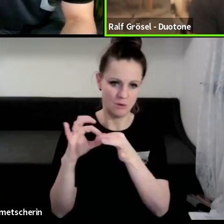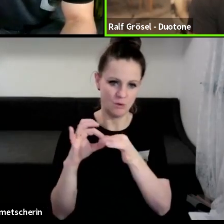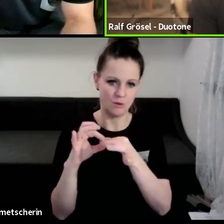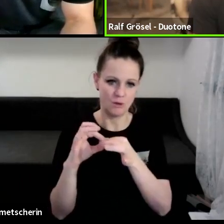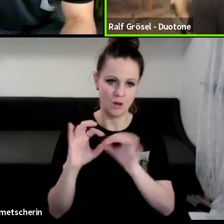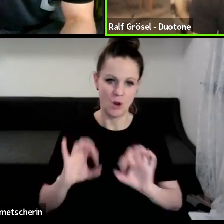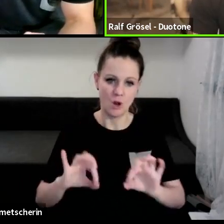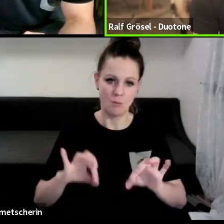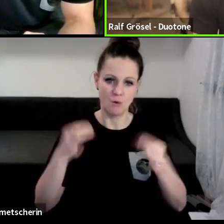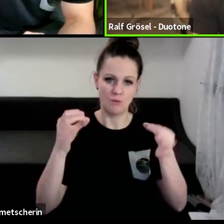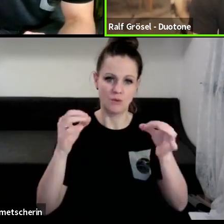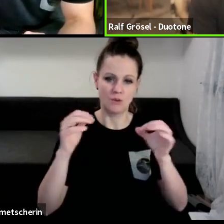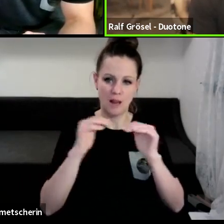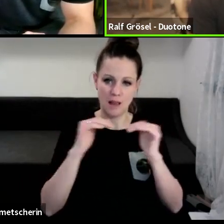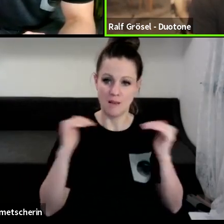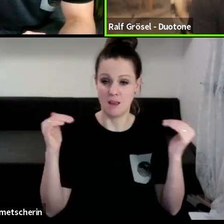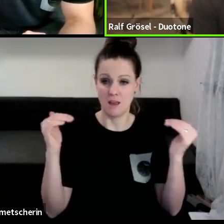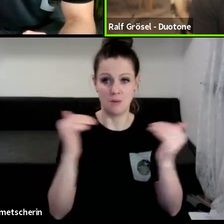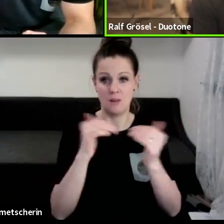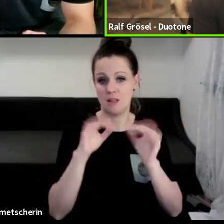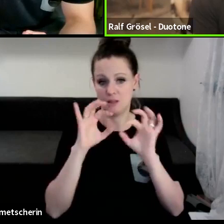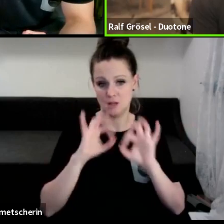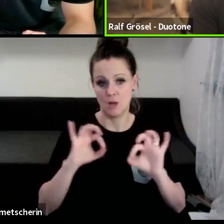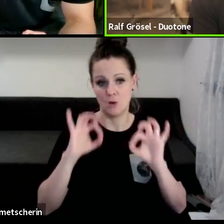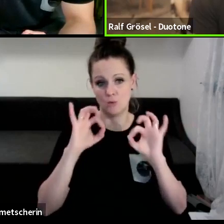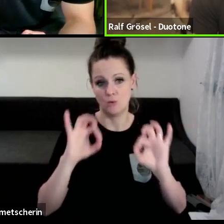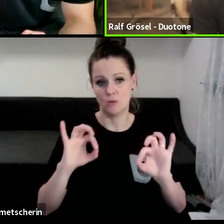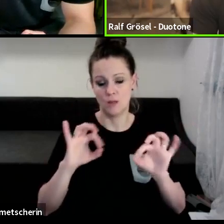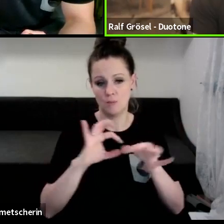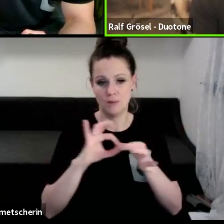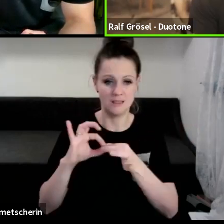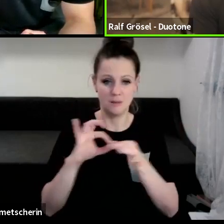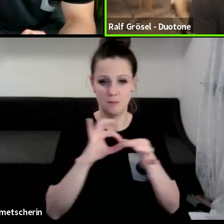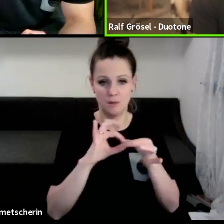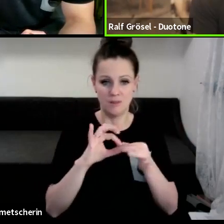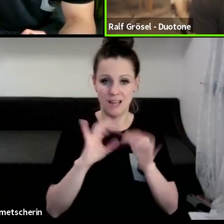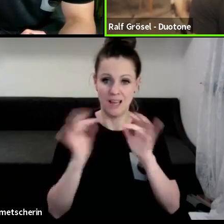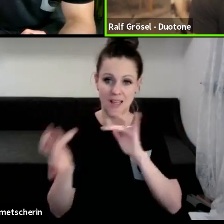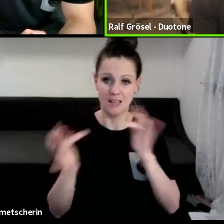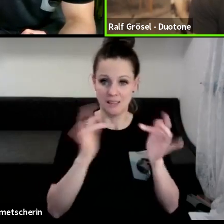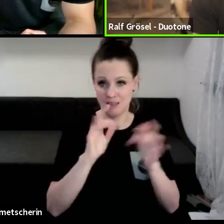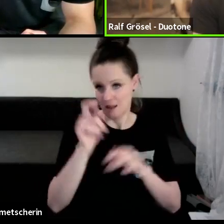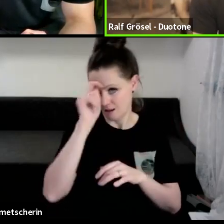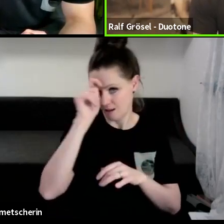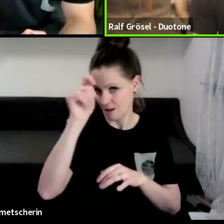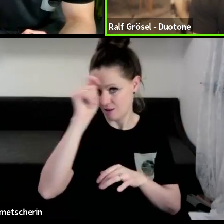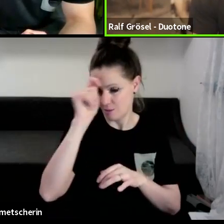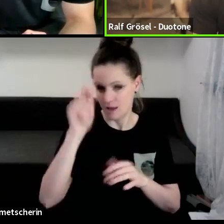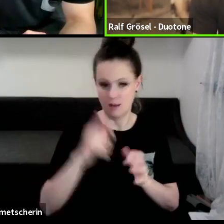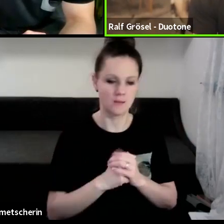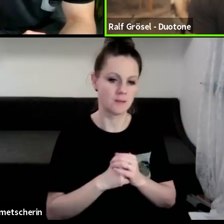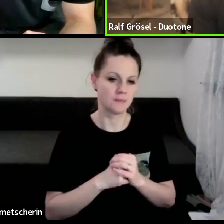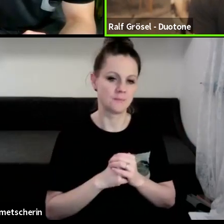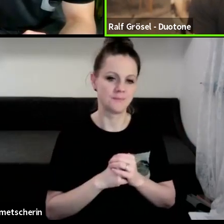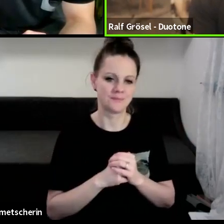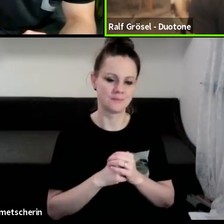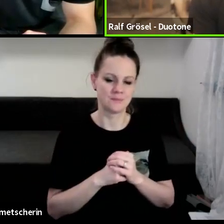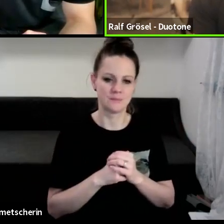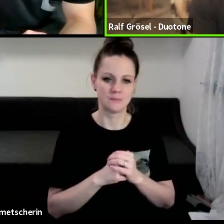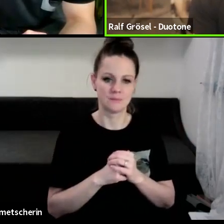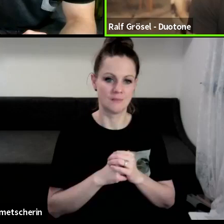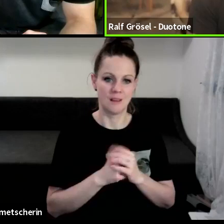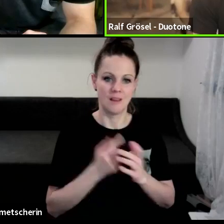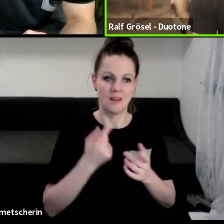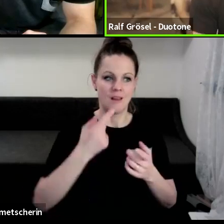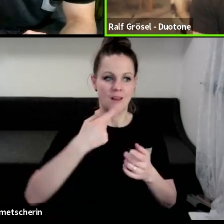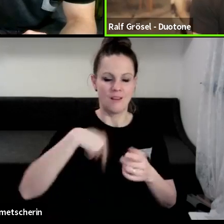professionellen Ebene. Also ich glaube, wir haben sehr großen Respekt von dem, was wir tun. Wir machen Sachen sehr, sehr unterschiedlich,